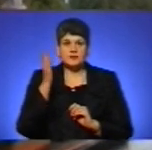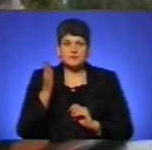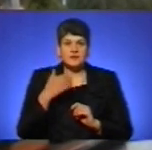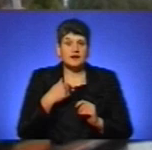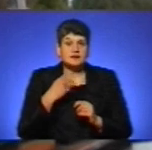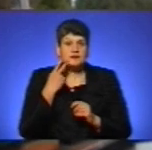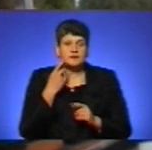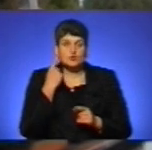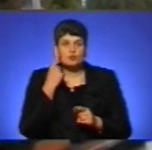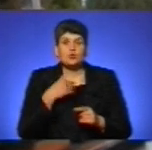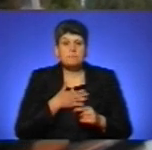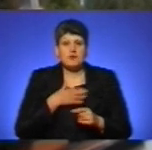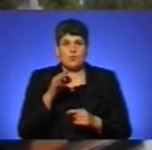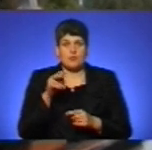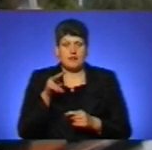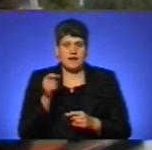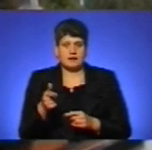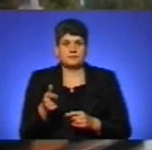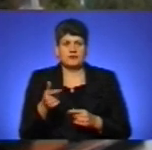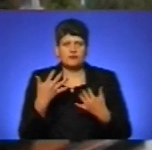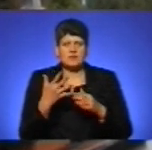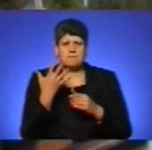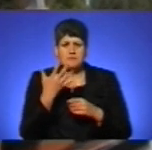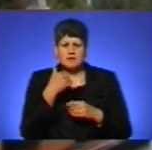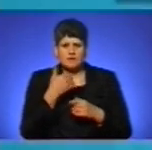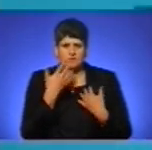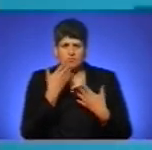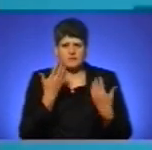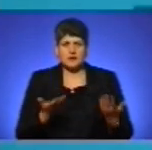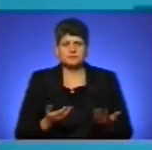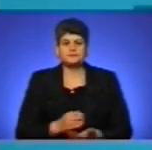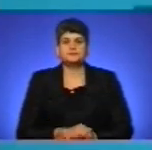я все думаю, що то мій Олег, що вже йде п'ятий рік, як його нема.